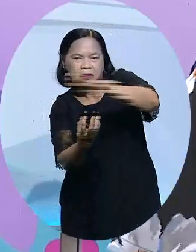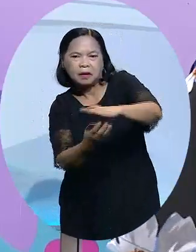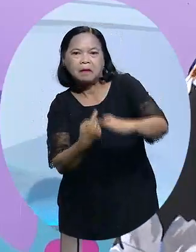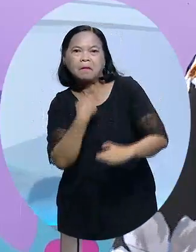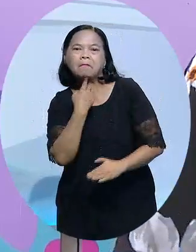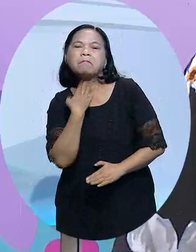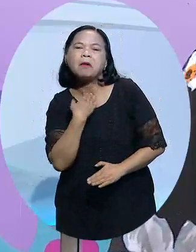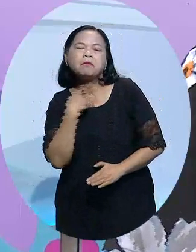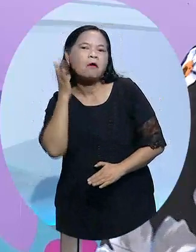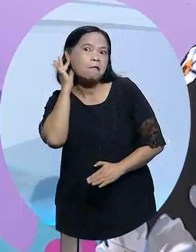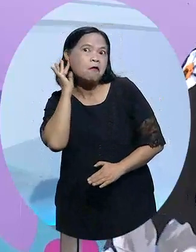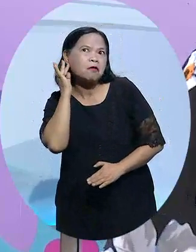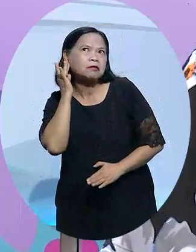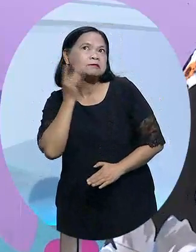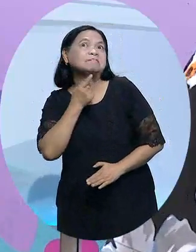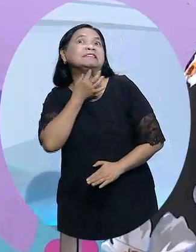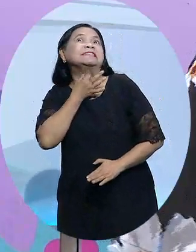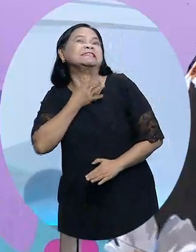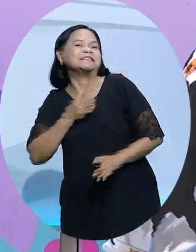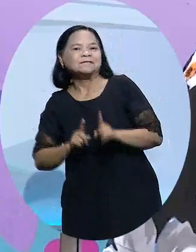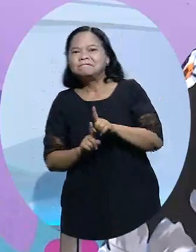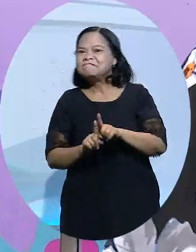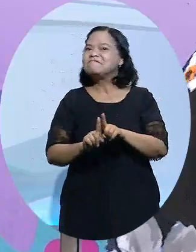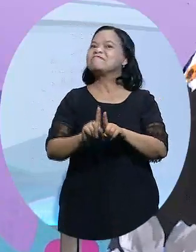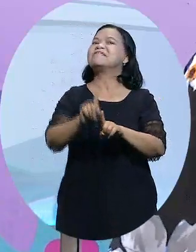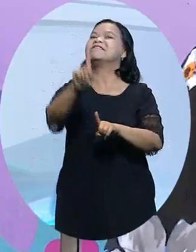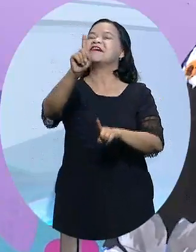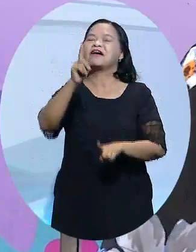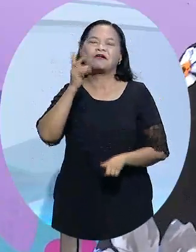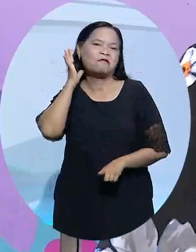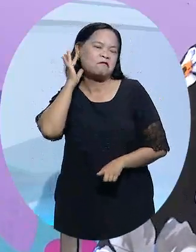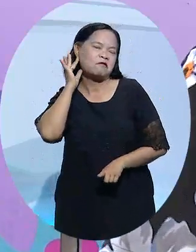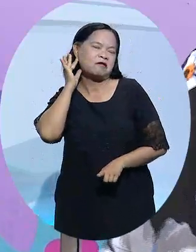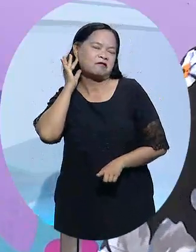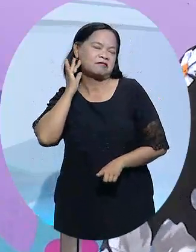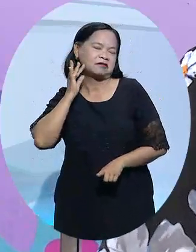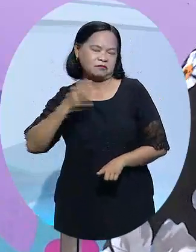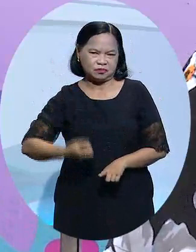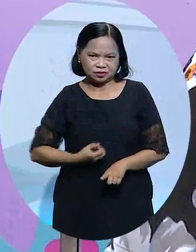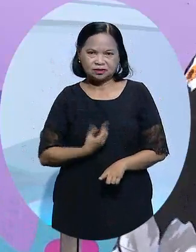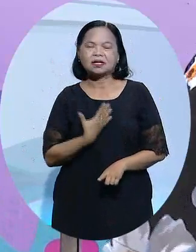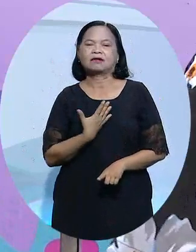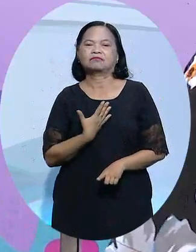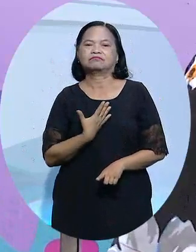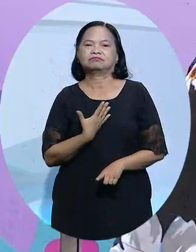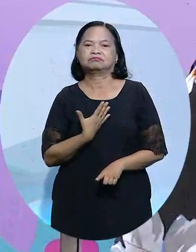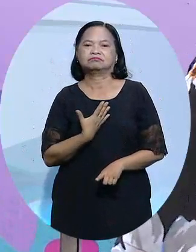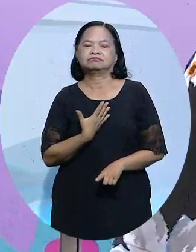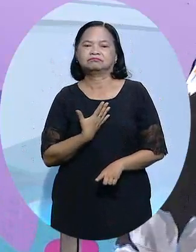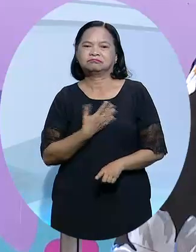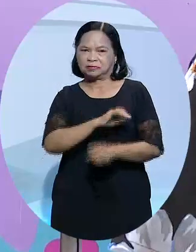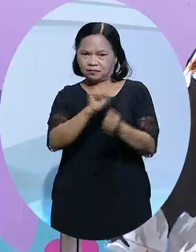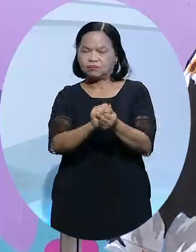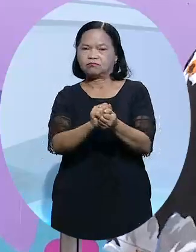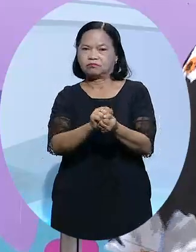nữ là phải có khát vọng vương lên. Người phụ nữ bây giờ là đã được nhiều cái thành công trong cuộc sống. Tức là người phụ nữ bây giờ đã được trong những địa vị trong xã hội